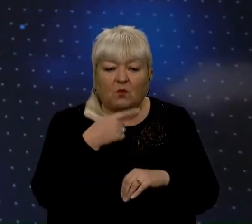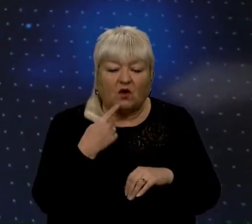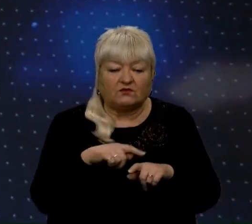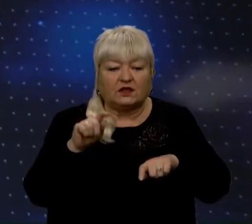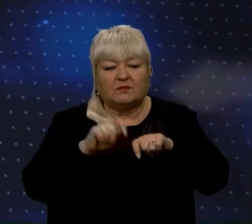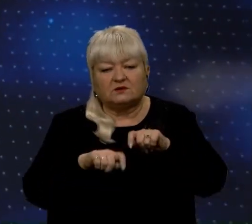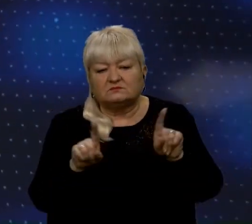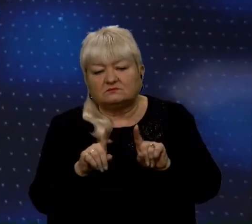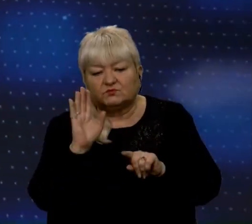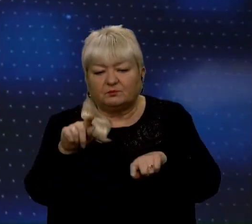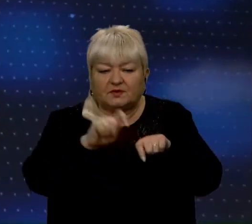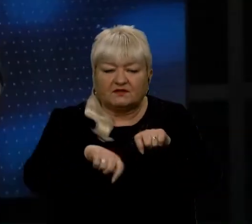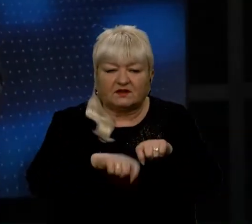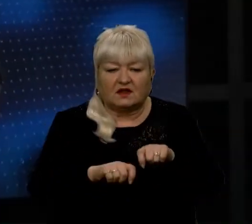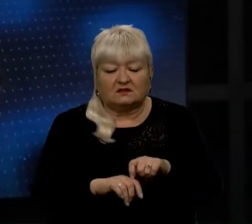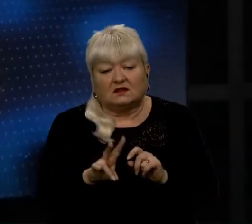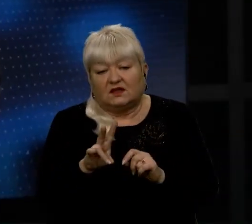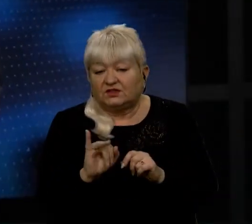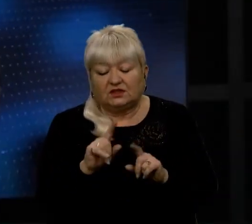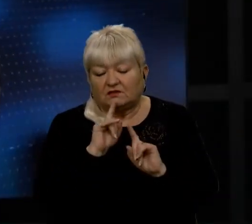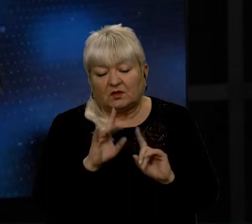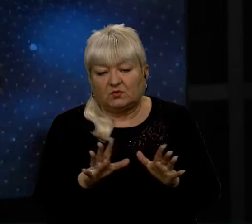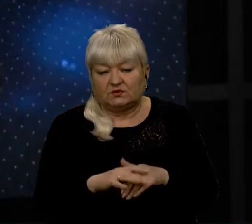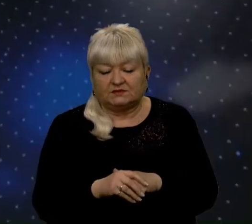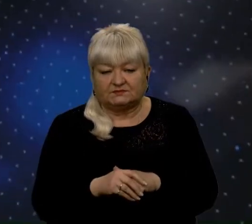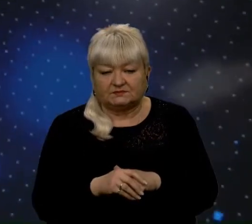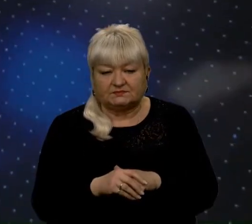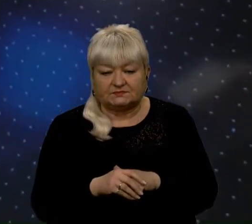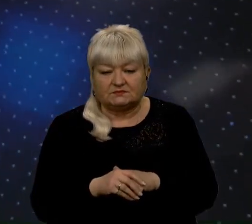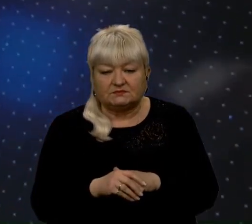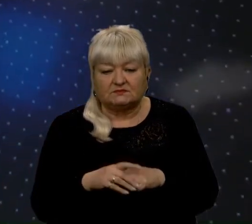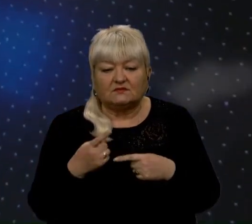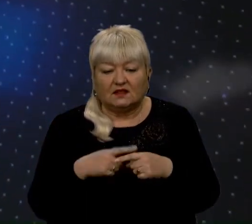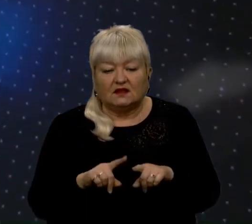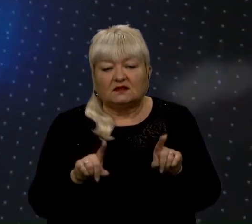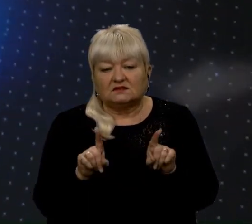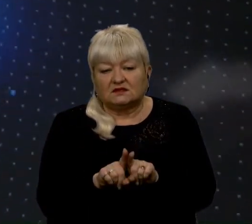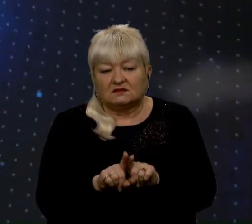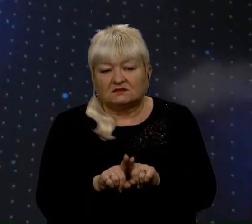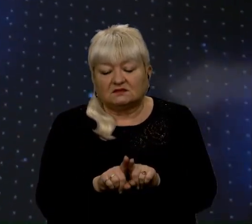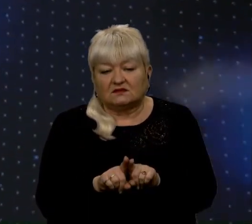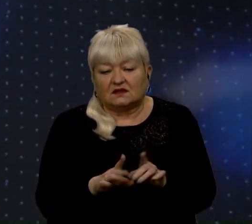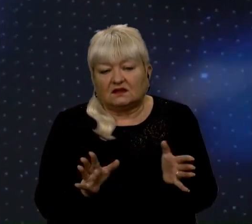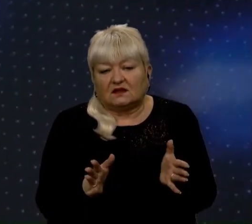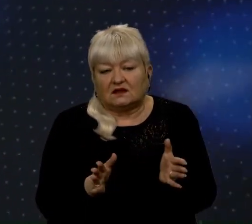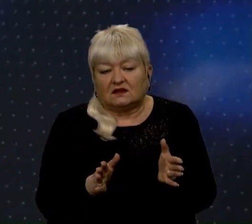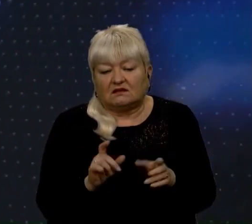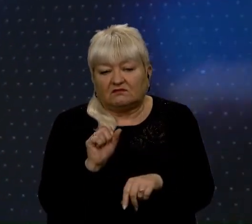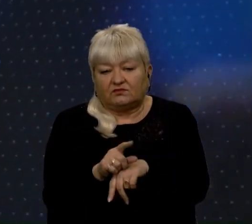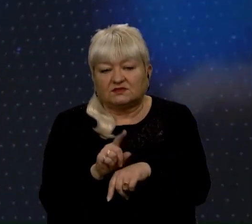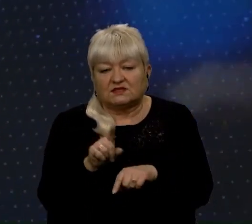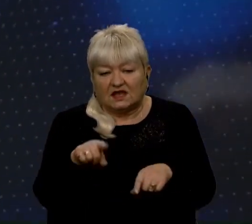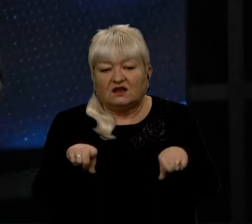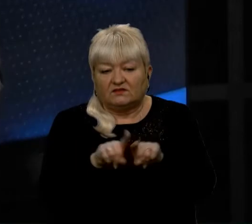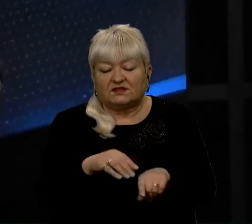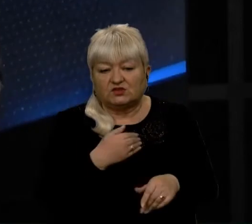перевіряти ці речі? Ні, звичайно, не буде. І це дійсно така номінативна функція в уповноваженого? Ви ж теж претендували на